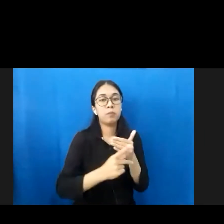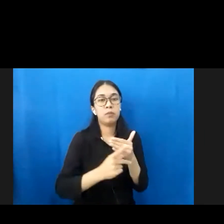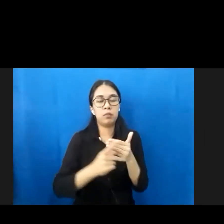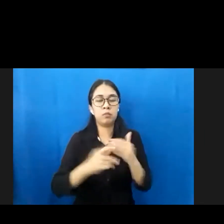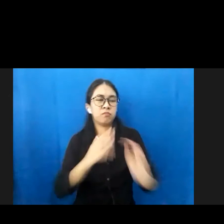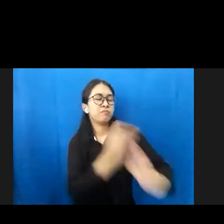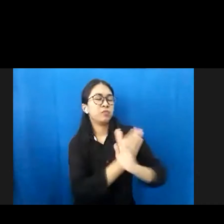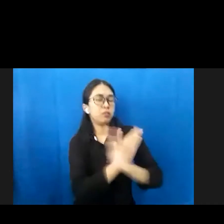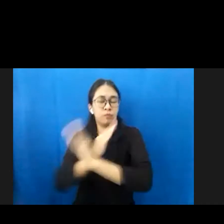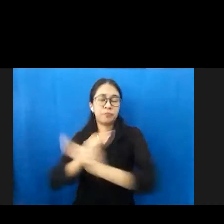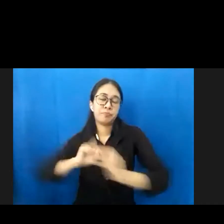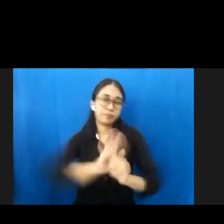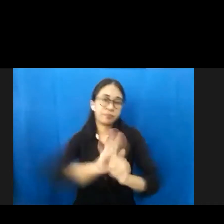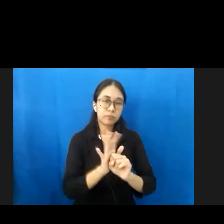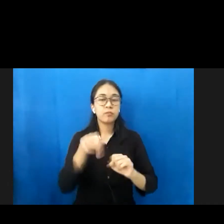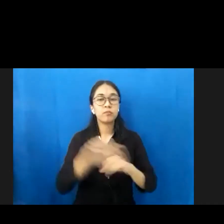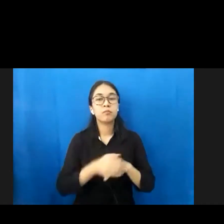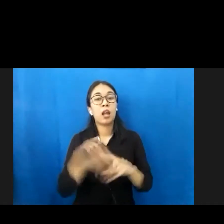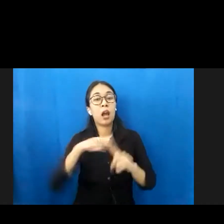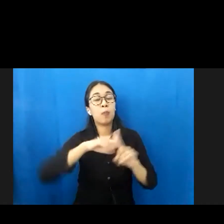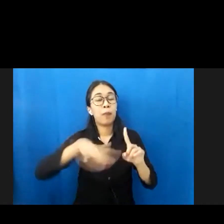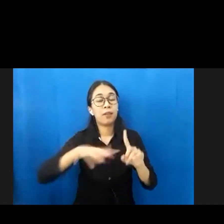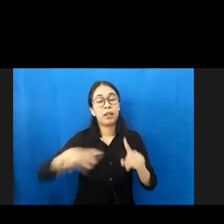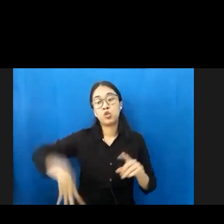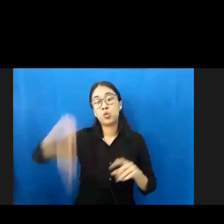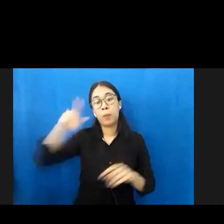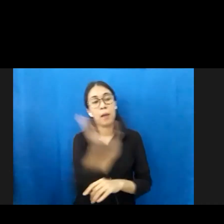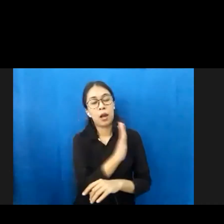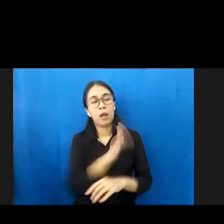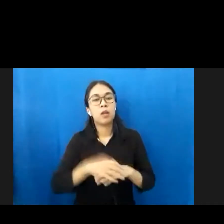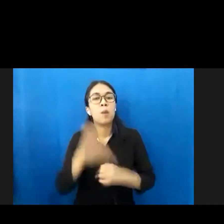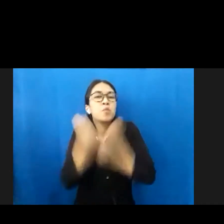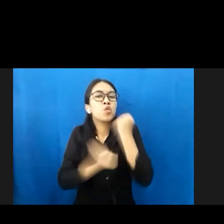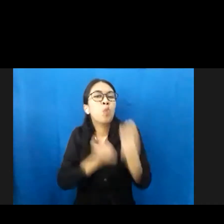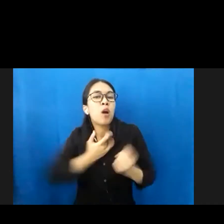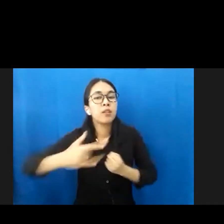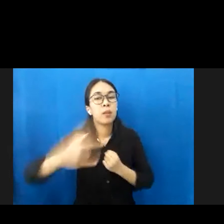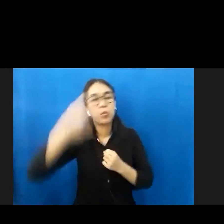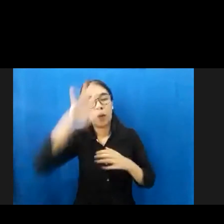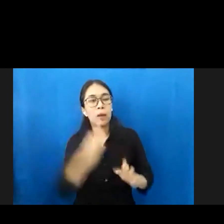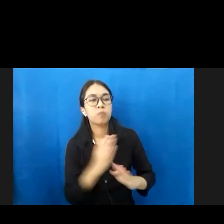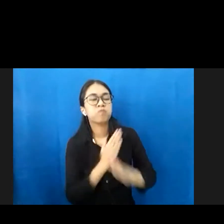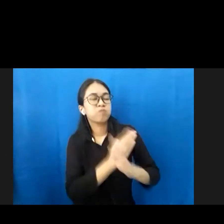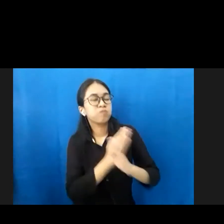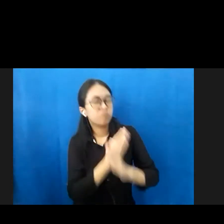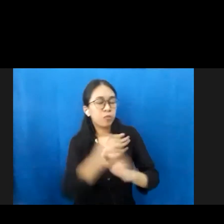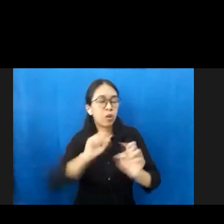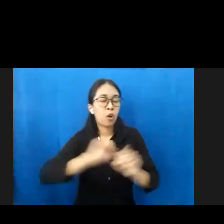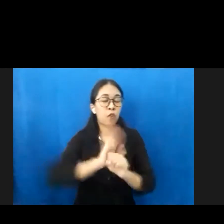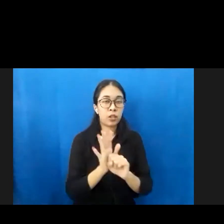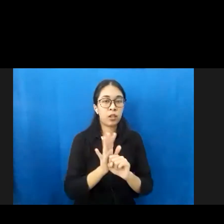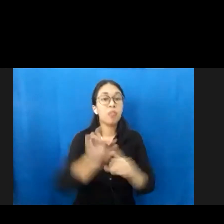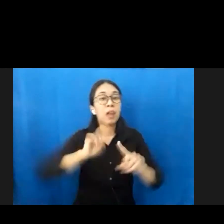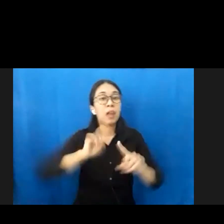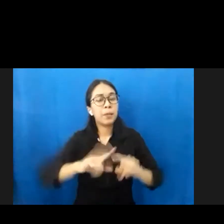pemerintah Kabupaten Sumba Barat masih harus terus berjuang untuk menekan penyebaran virus COVID-19 sambil tetap mengupayakan